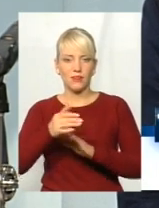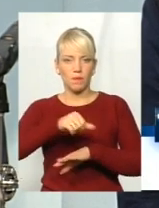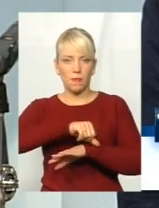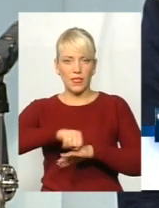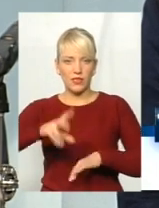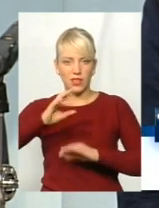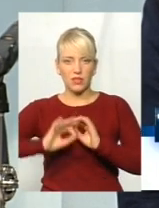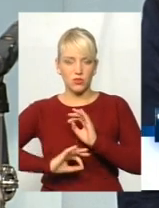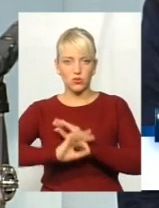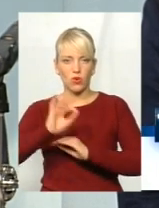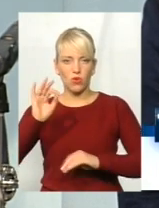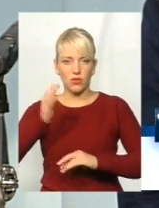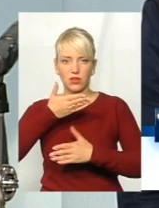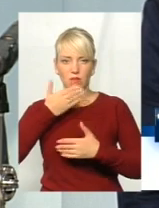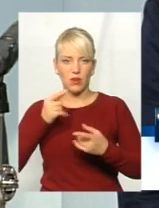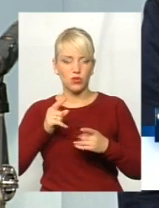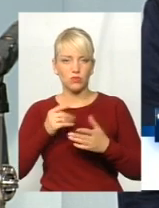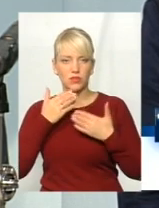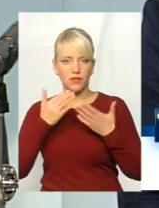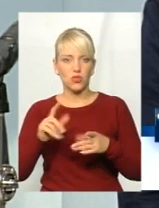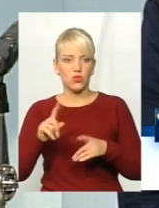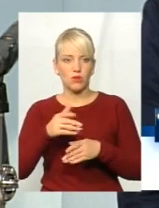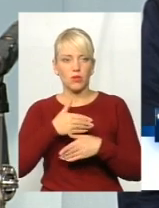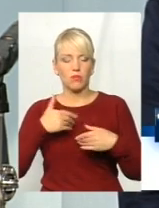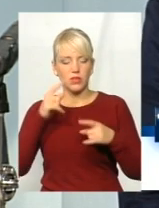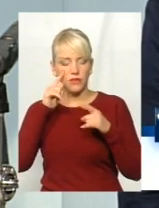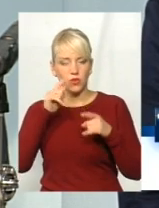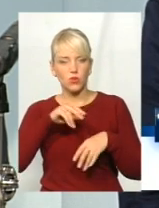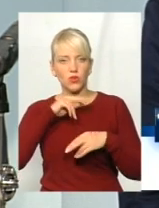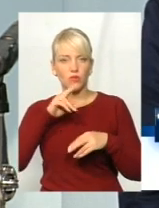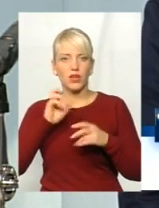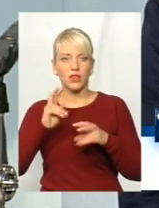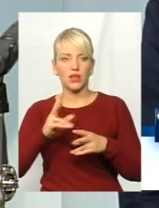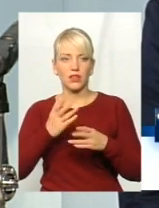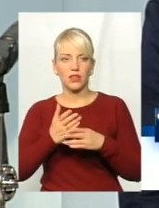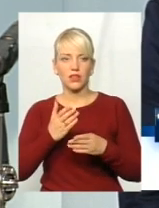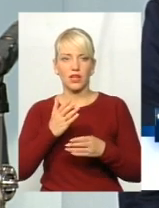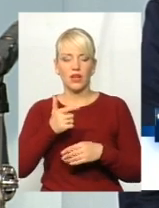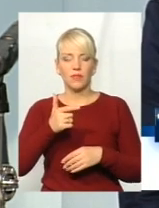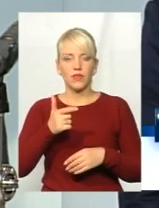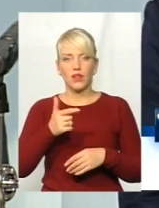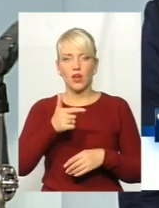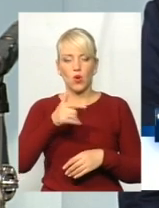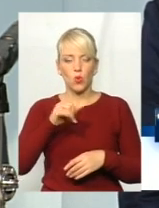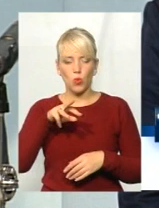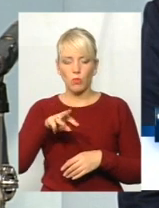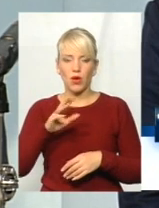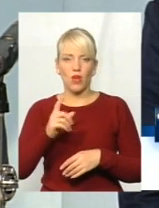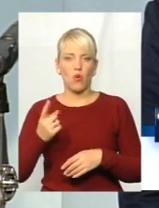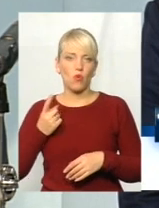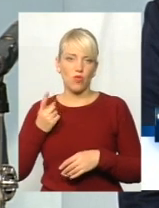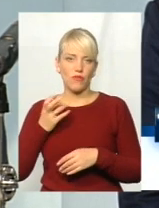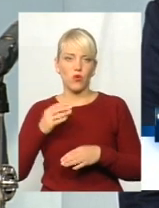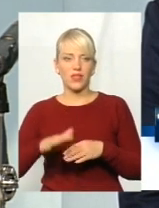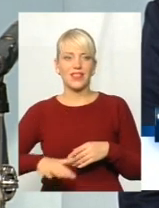Чомусь немає звернень, щодо того, аби ми звернули увагу, як ідуть гум-конвої з Російської Федерації на території Луганської Донецької